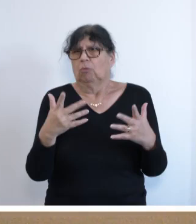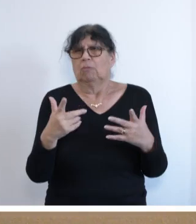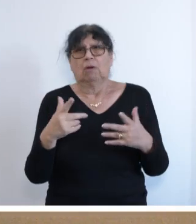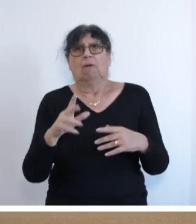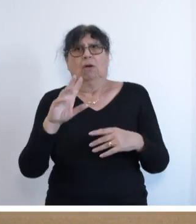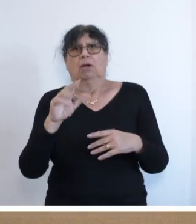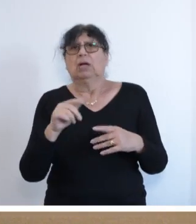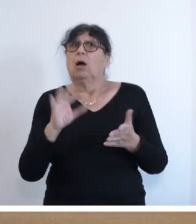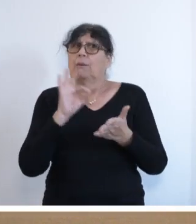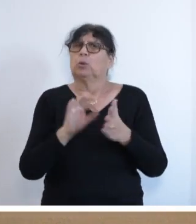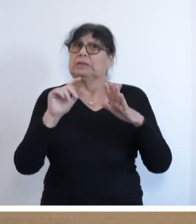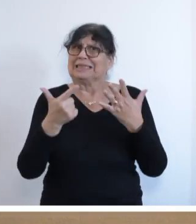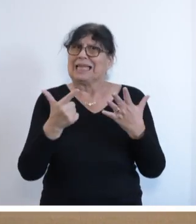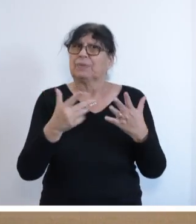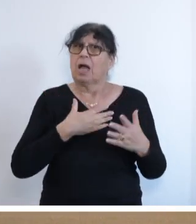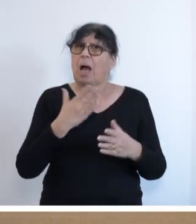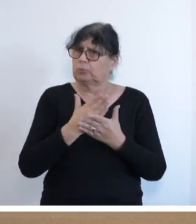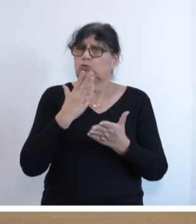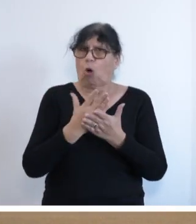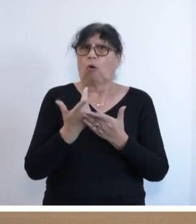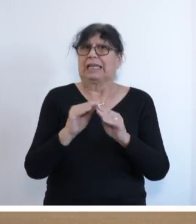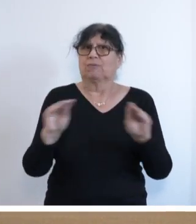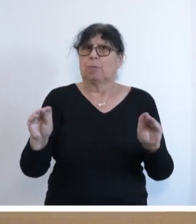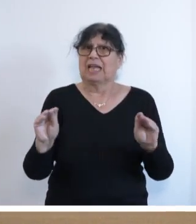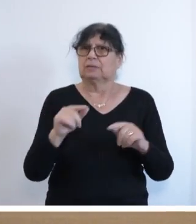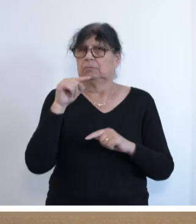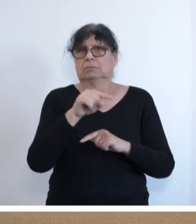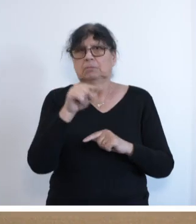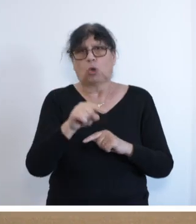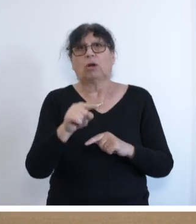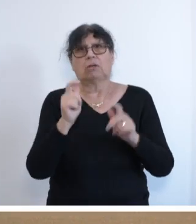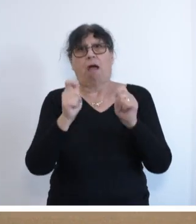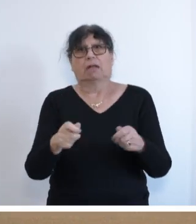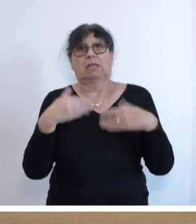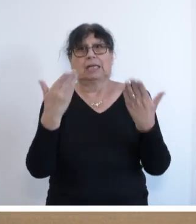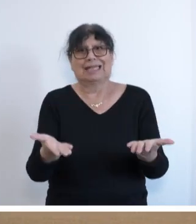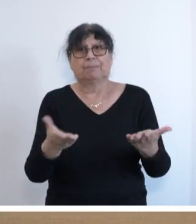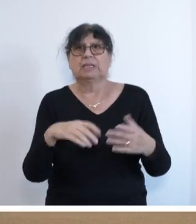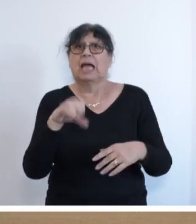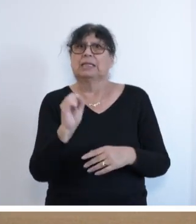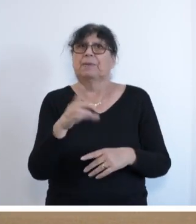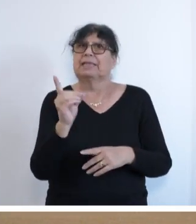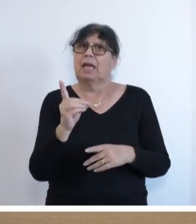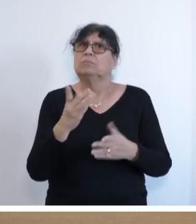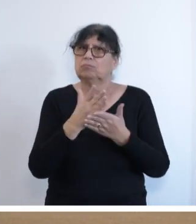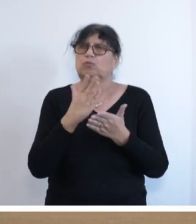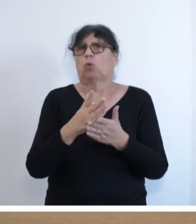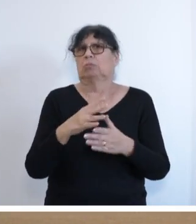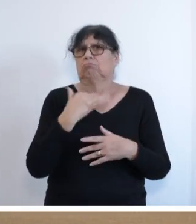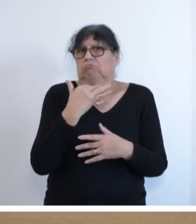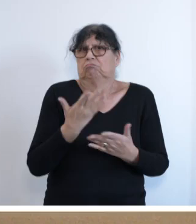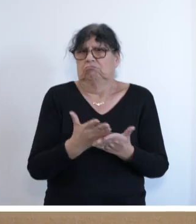es nochmal zu Punkt 7 der Tagesordnung, habe ich gesprochen, dass es dort entsprechend einen Antrag gibt, SPD-Landaktion ist erwähnt worden.